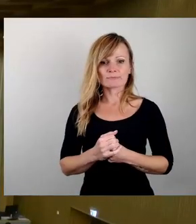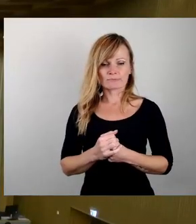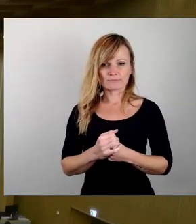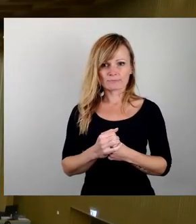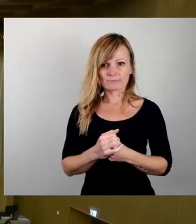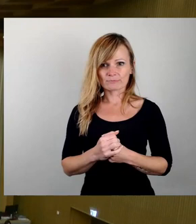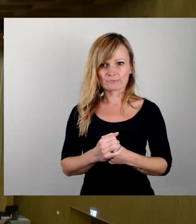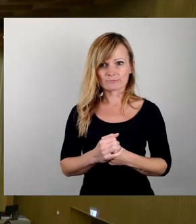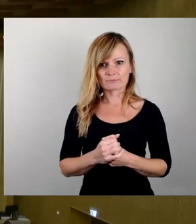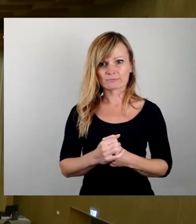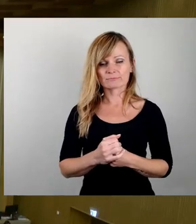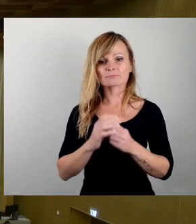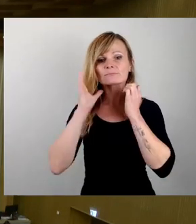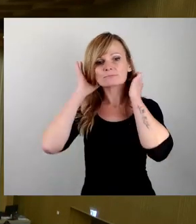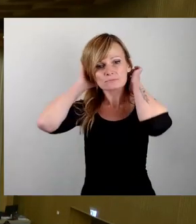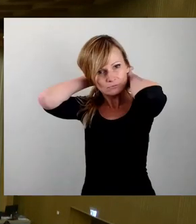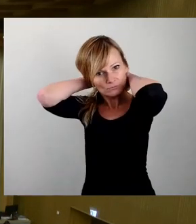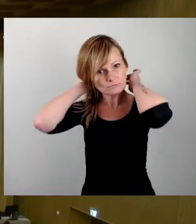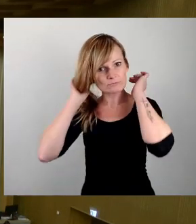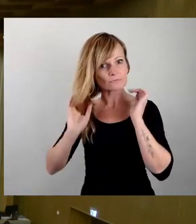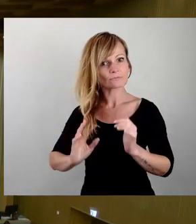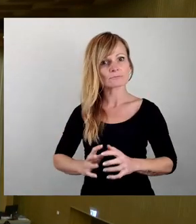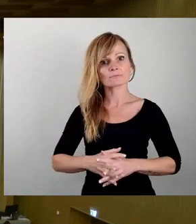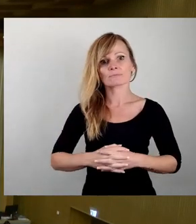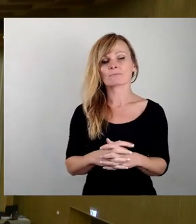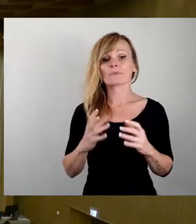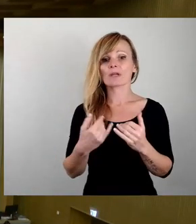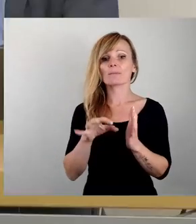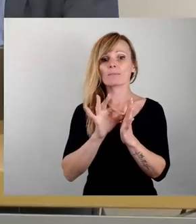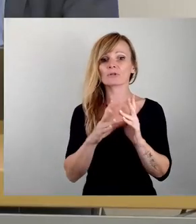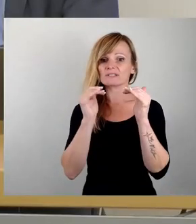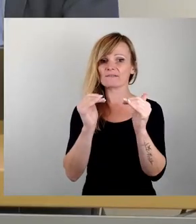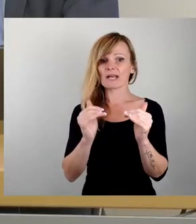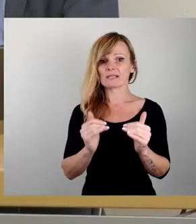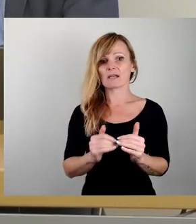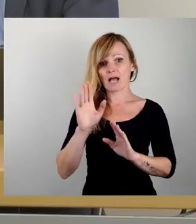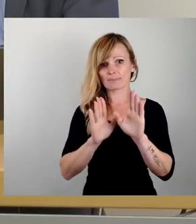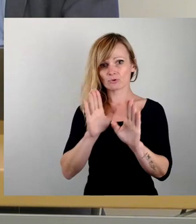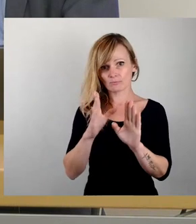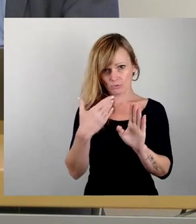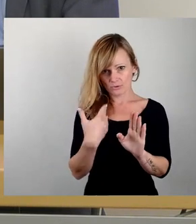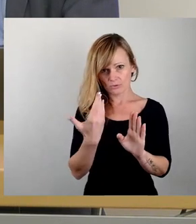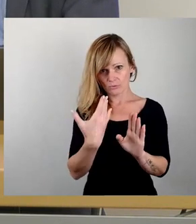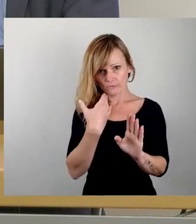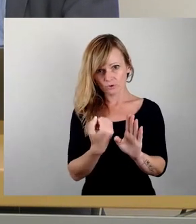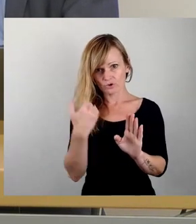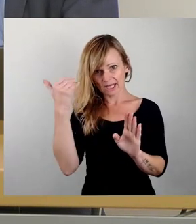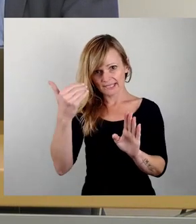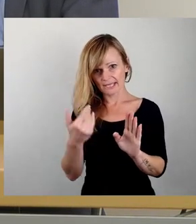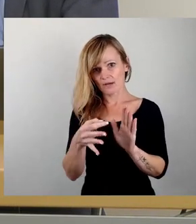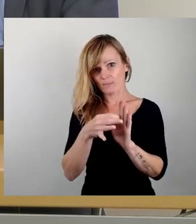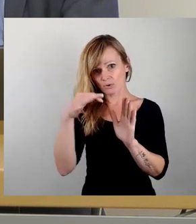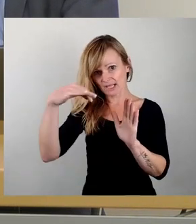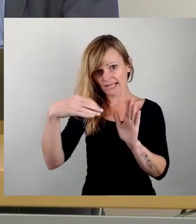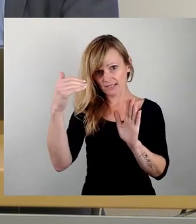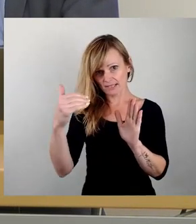Okay, dann war punktweise Abstimmung gewünscht. Jeder Punkt einzeln. Okay, dann würden wir jetzt in die